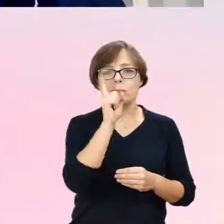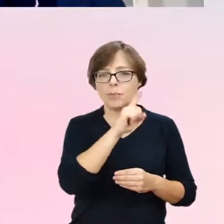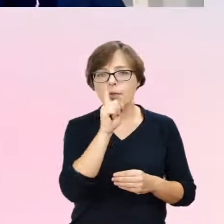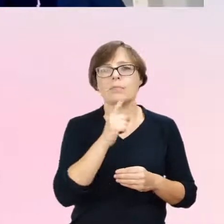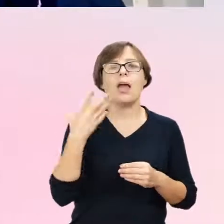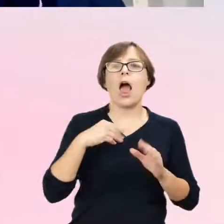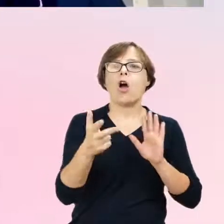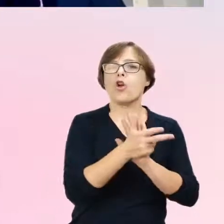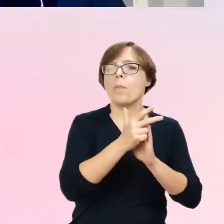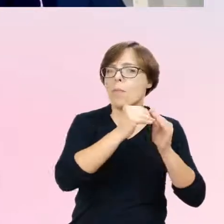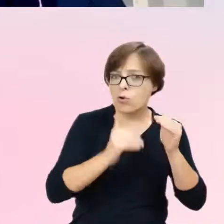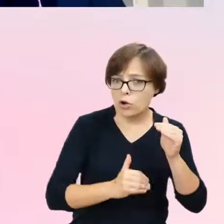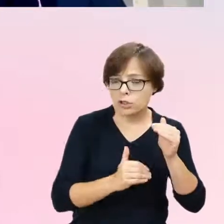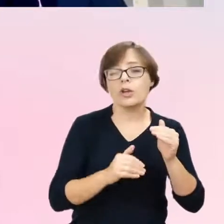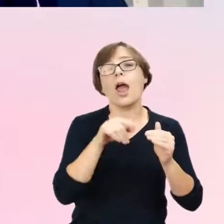bardzo, bardzo wzrasta.